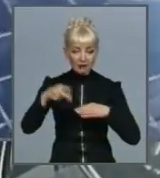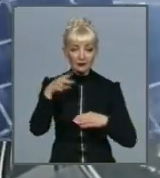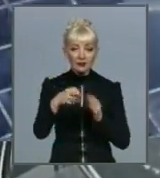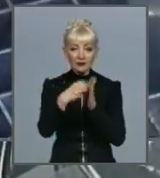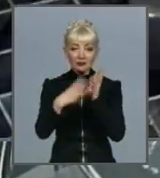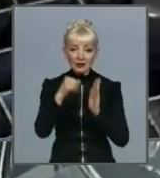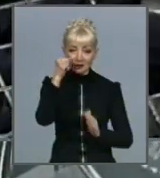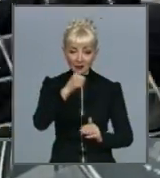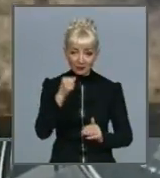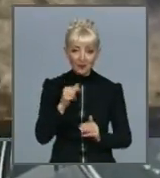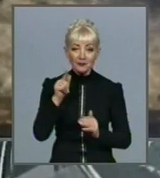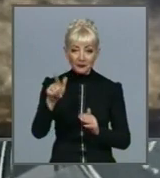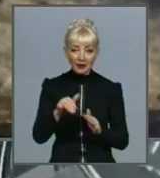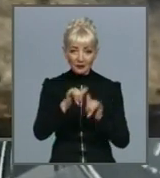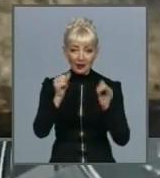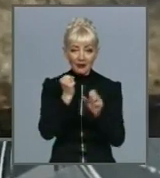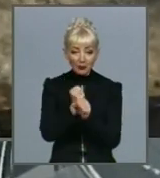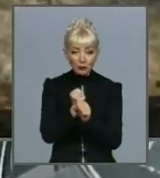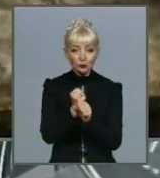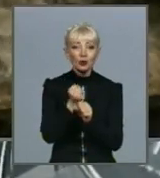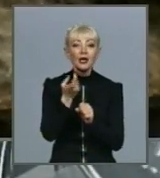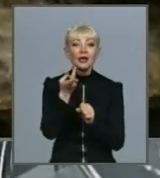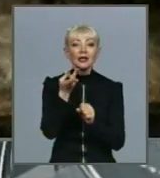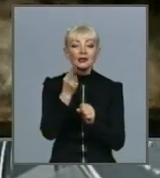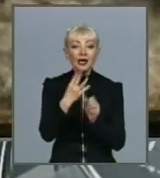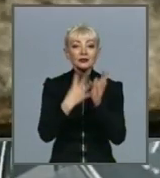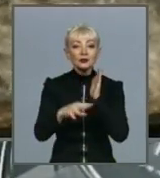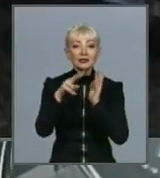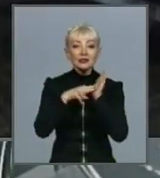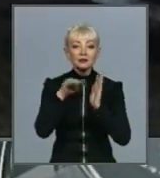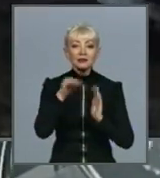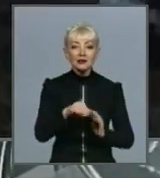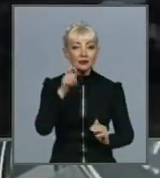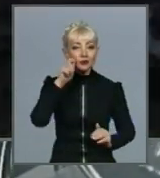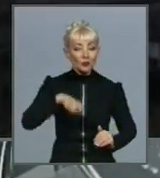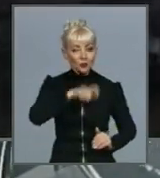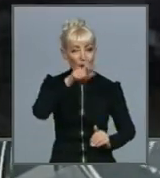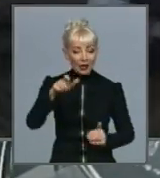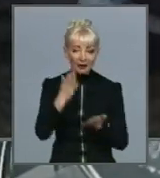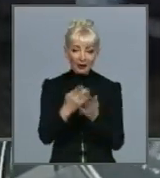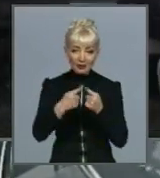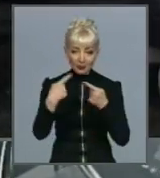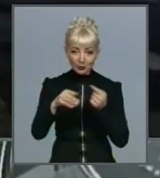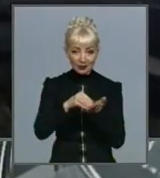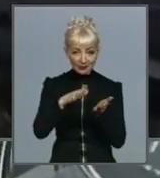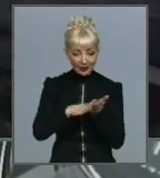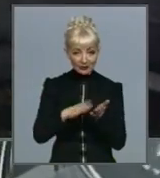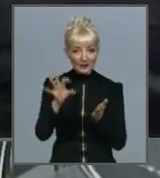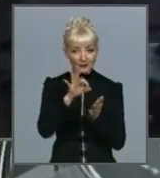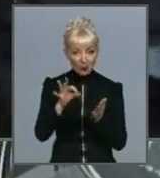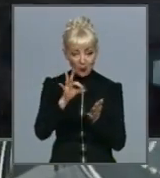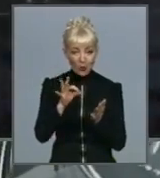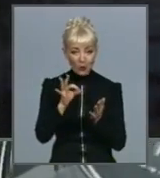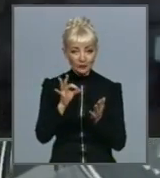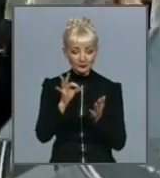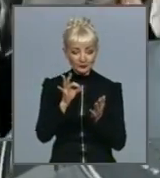роботу для більш ніж тисяч українців. Проте є і інші дані про нелегальних заробітчан. Так, у 2019